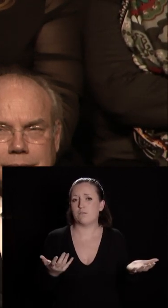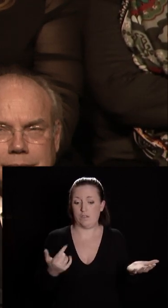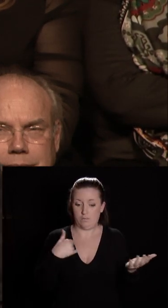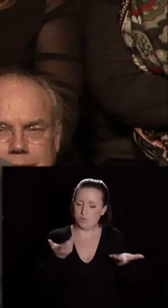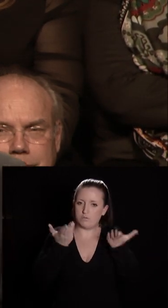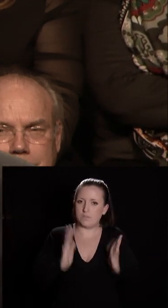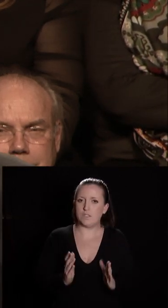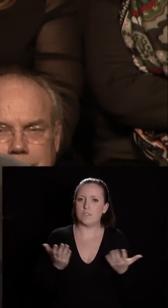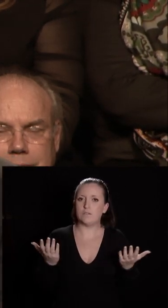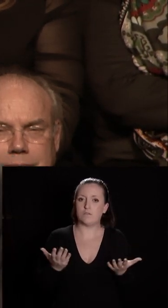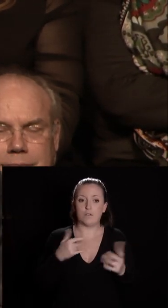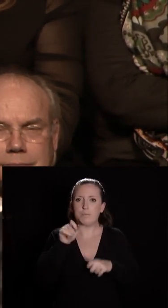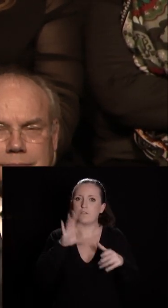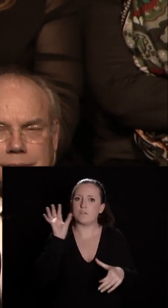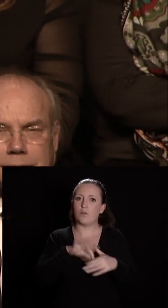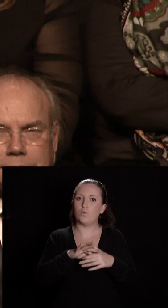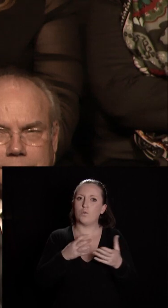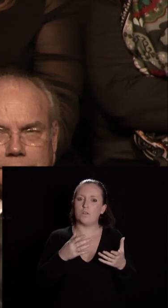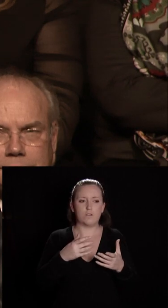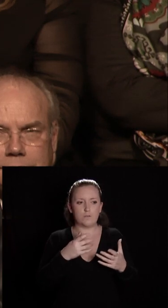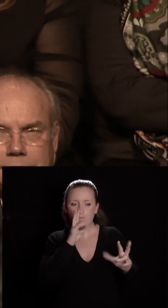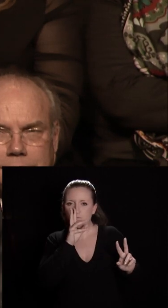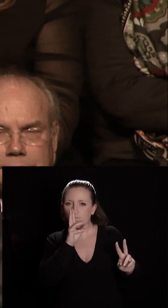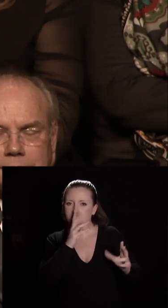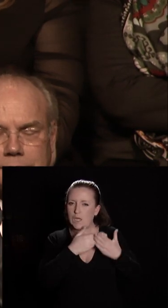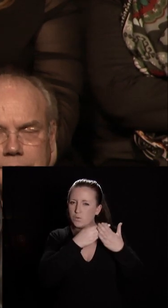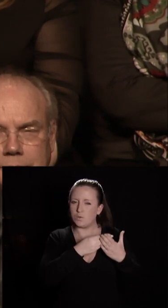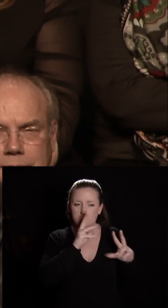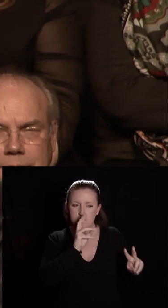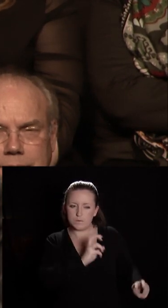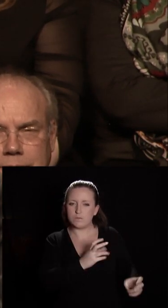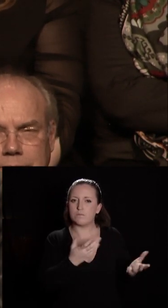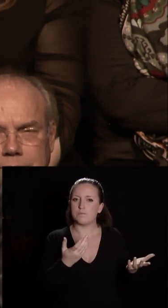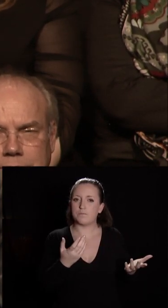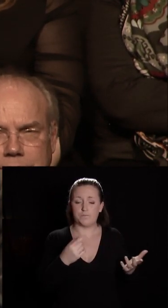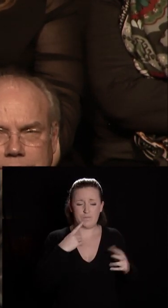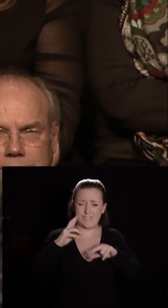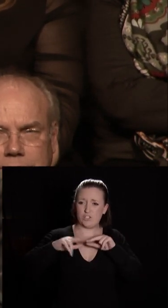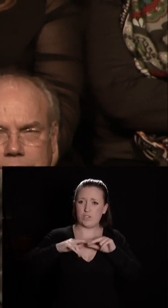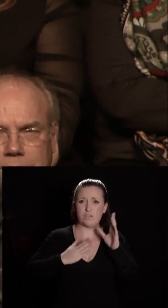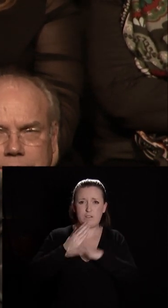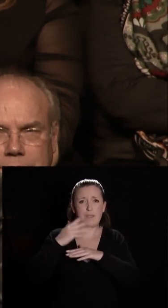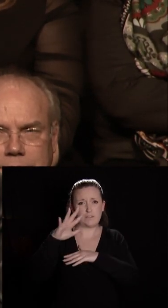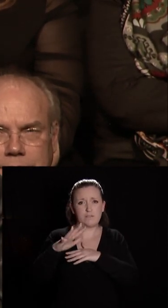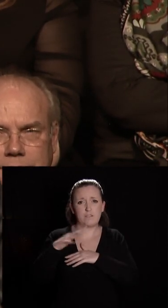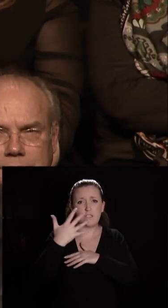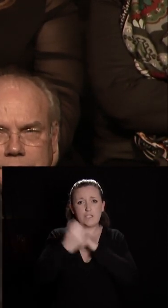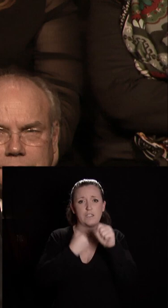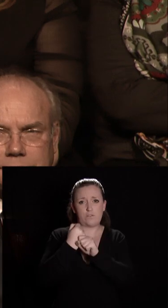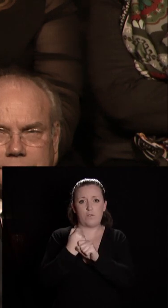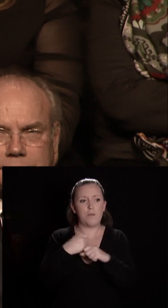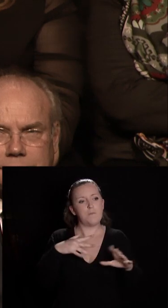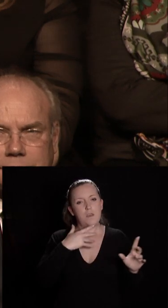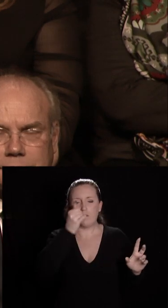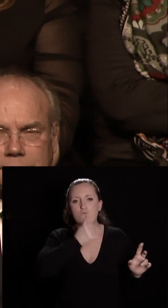décidé avec les élus d'engager des études ce chantier c'est un processus qui aura duré plus de 15 ans mais c'est un prestigieux